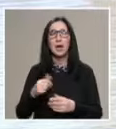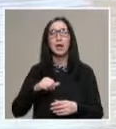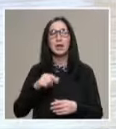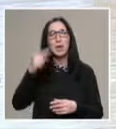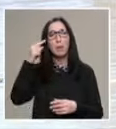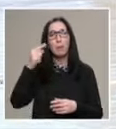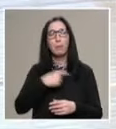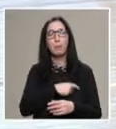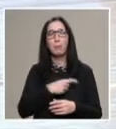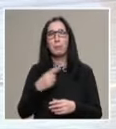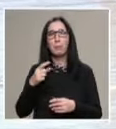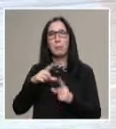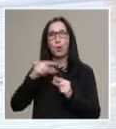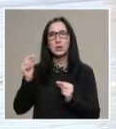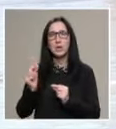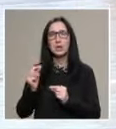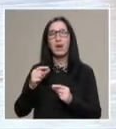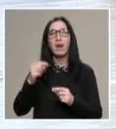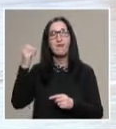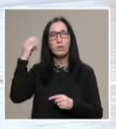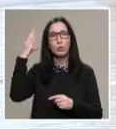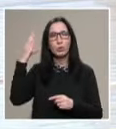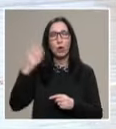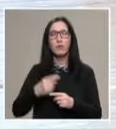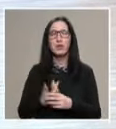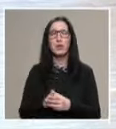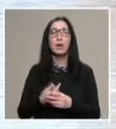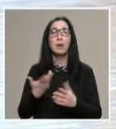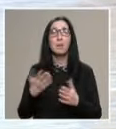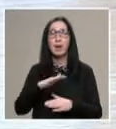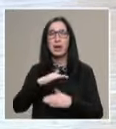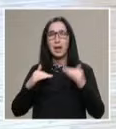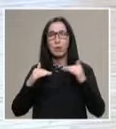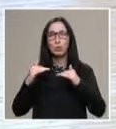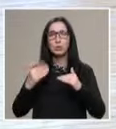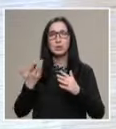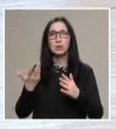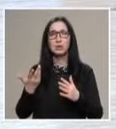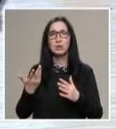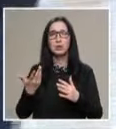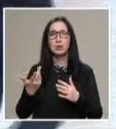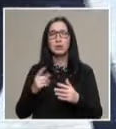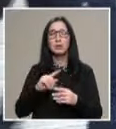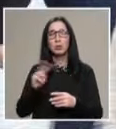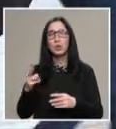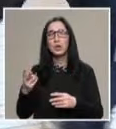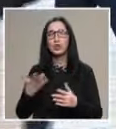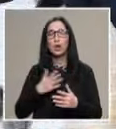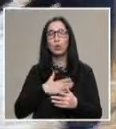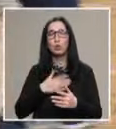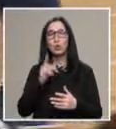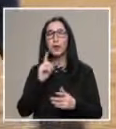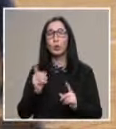японската философия, на добродетелите, така че паралено с треночни процеси, има и друг неща, които човек